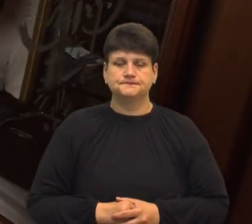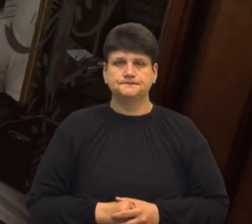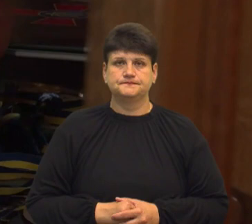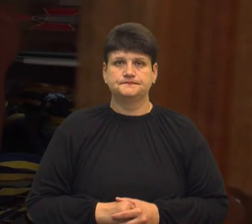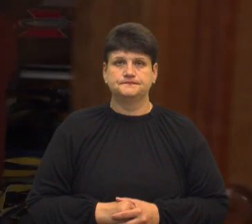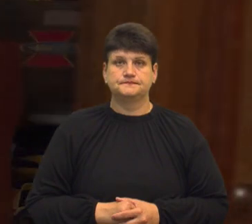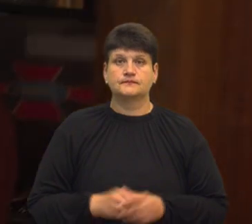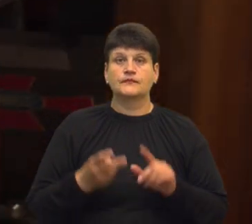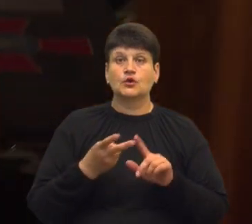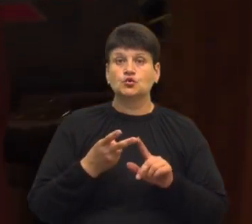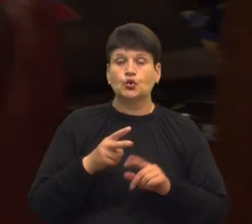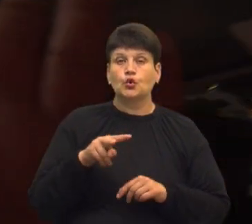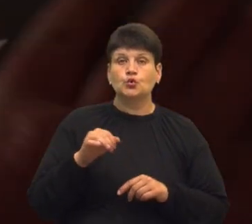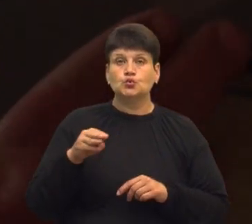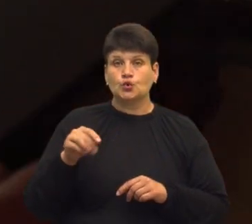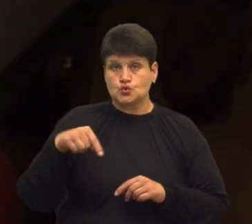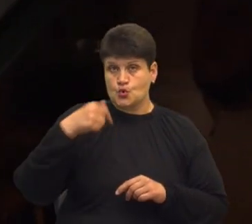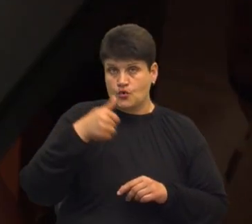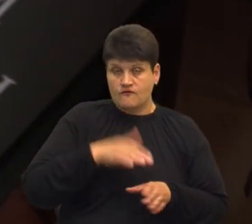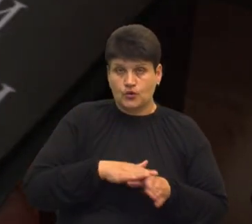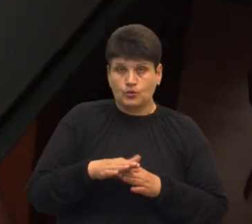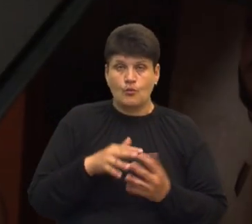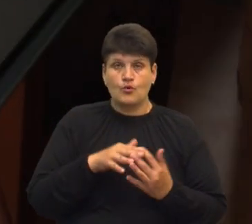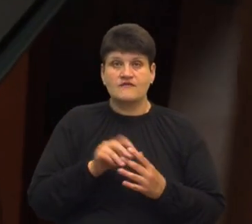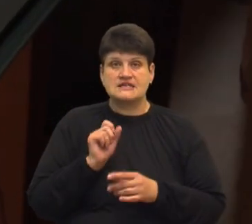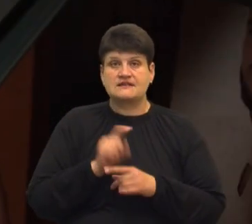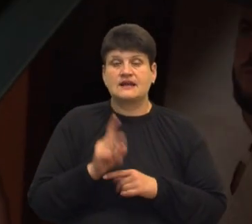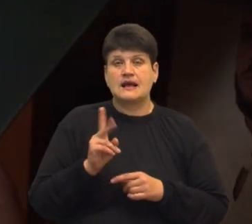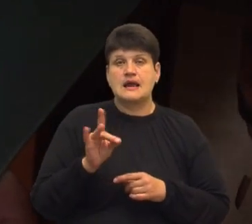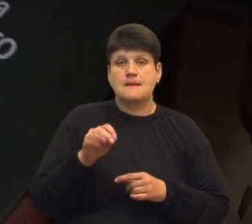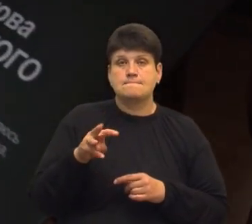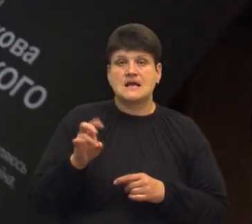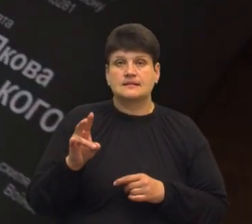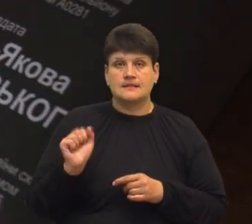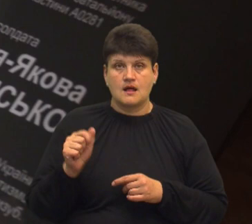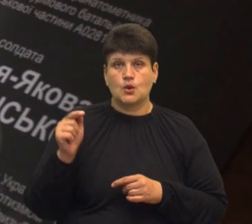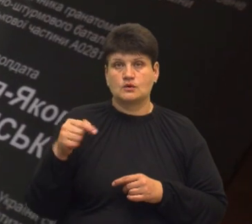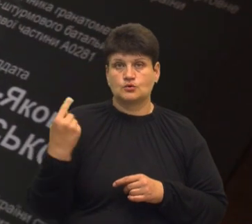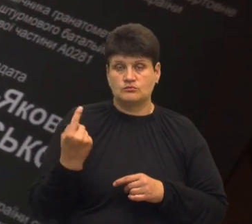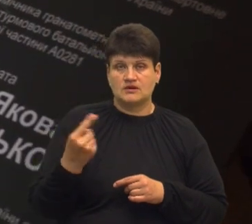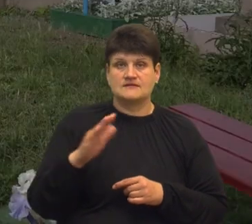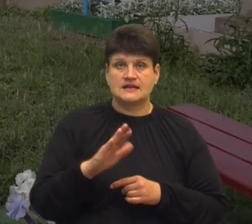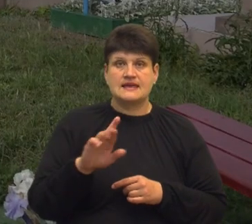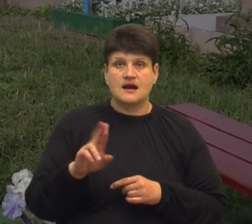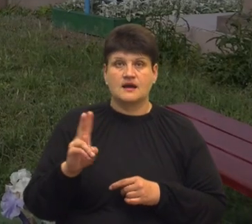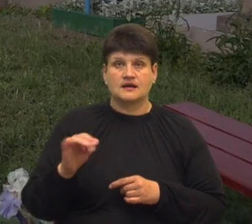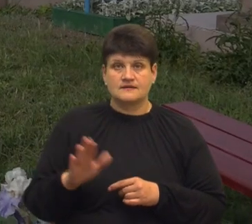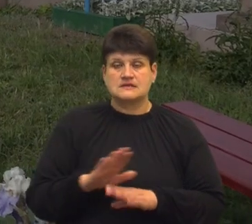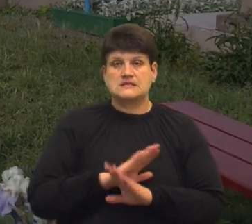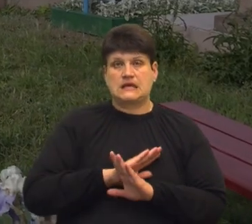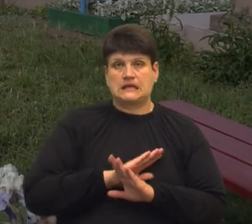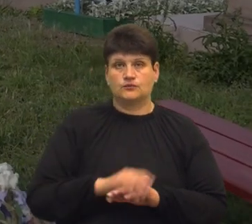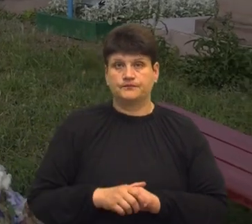Другого лютого цього року виконуючи бойове завдання в Креміній на Луганщині, Василь Яків загинув. Наталя та